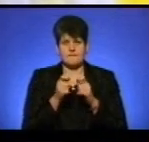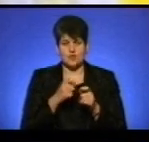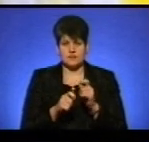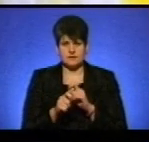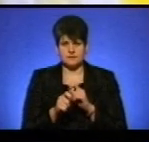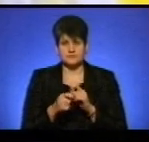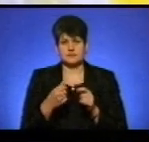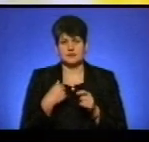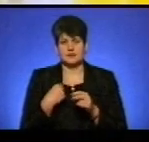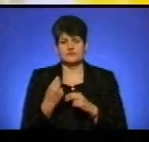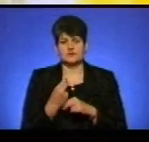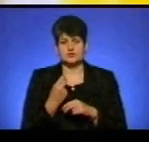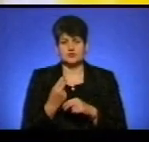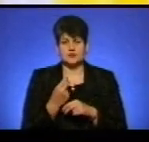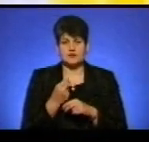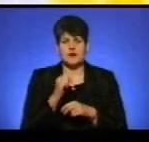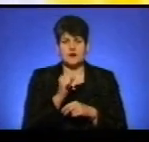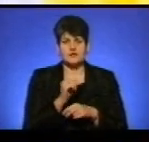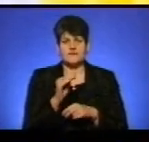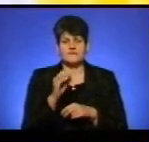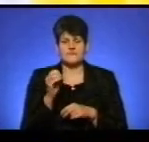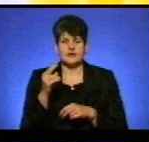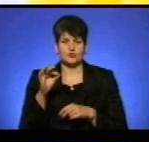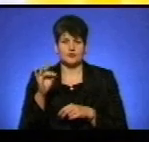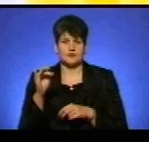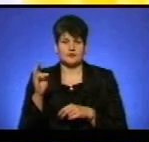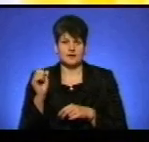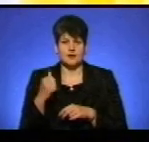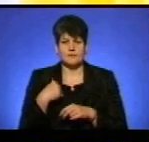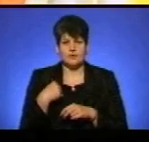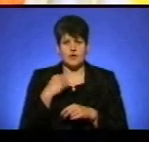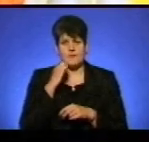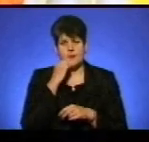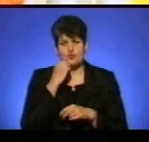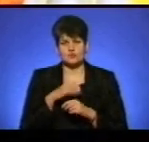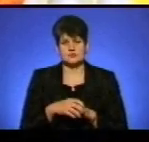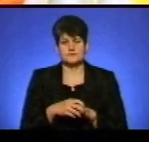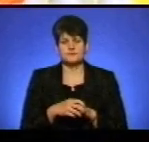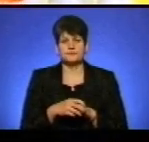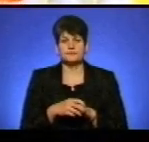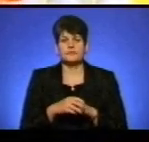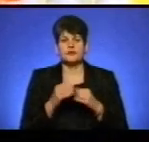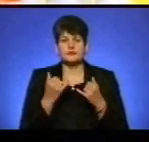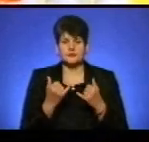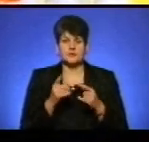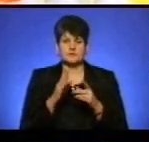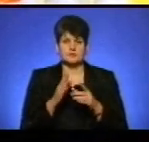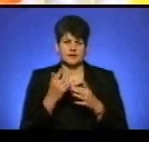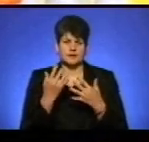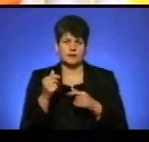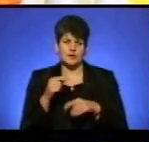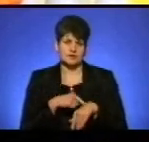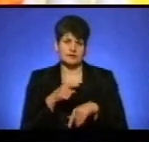Мене навчала Алла Кадрина, моя бабуся. Пару годин над нею попрацювала